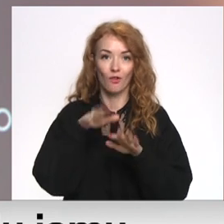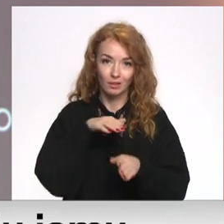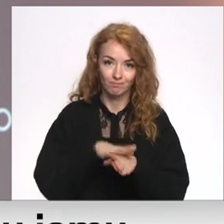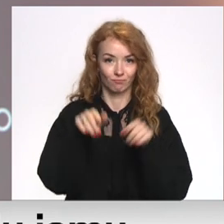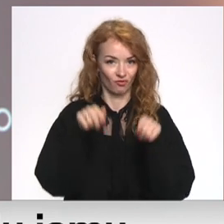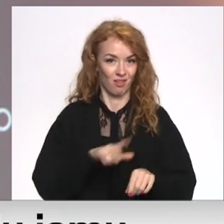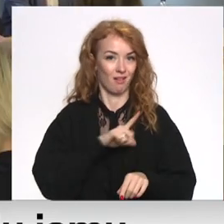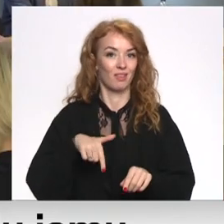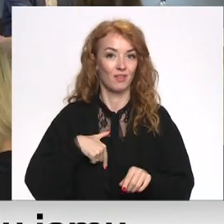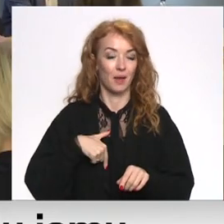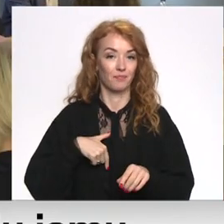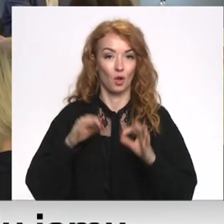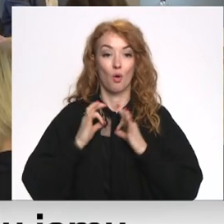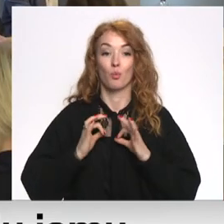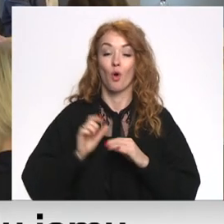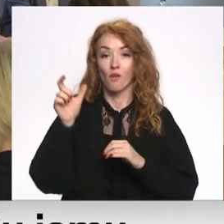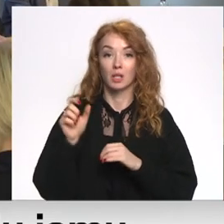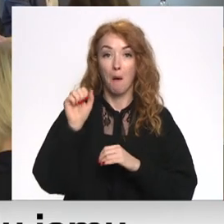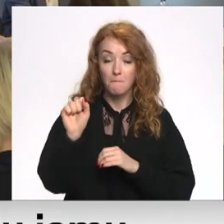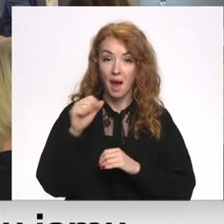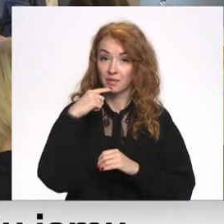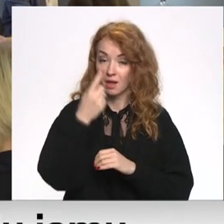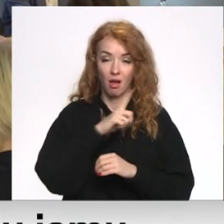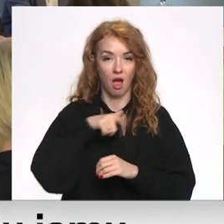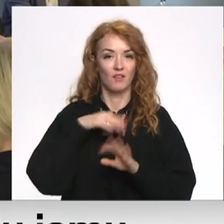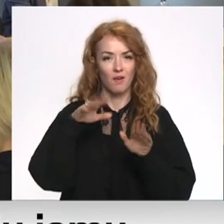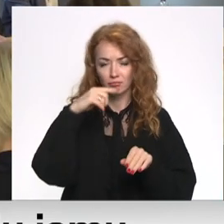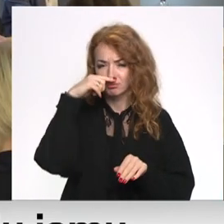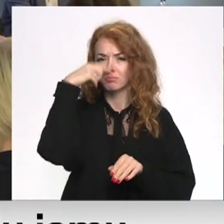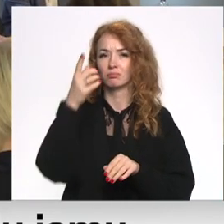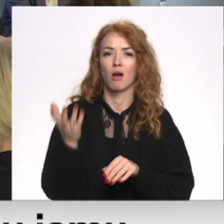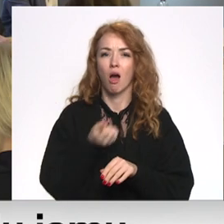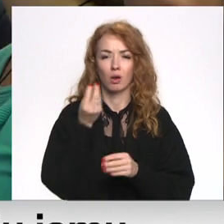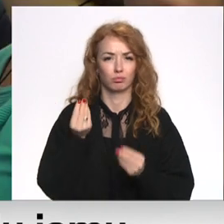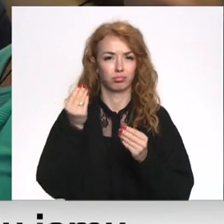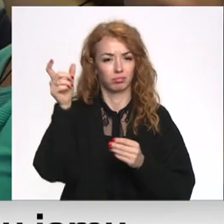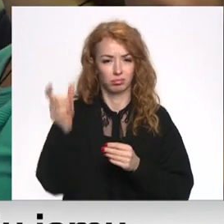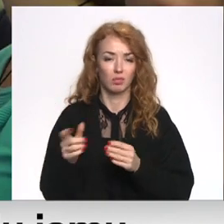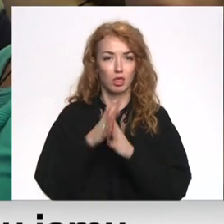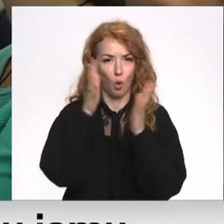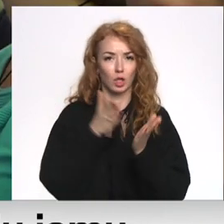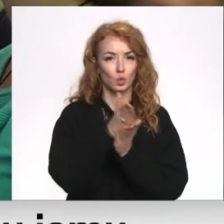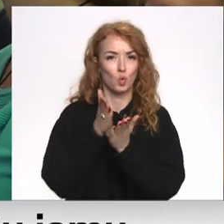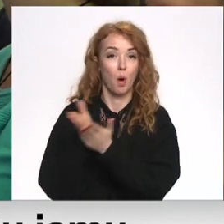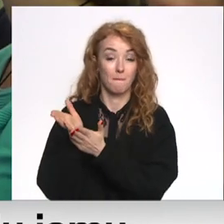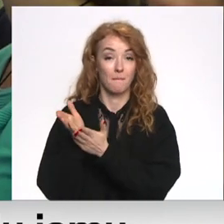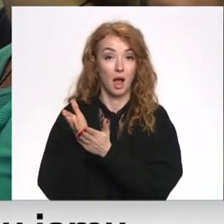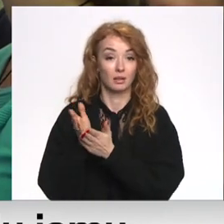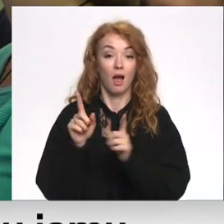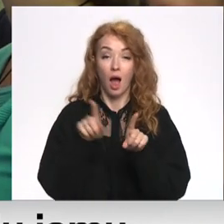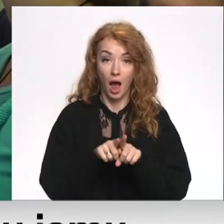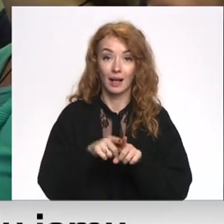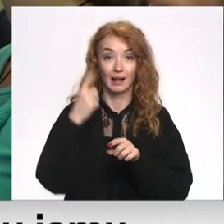dzimtenē. Profesors Andris Ambainis pauž, ka Latviju var lepoties ar izcilību kvantu pētniecībā vairākās jomās. Vēl viens kvantu